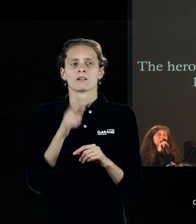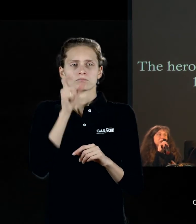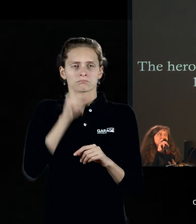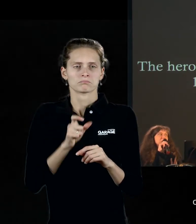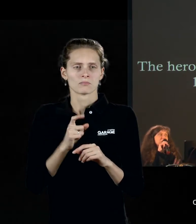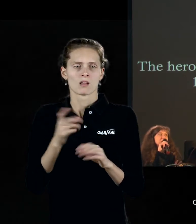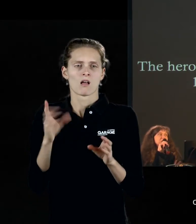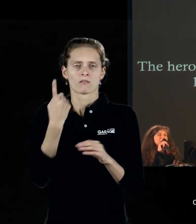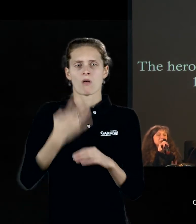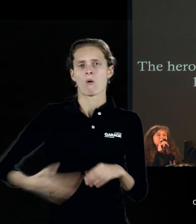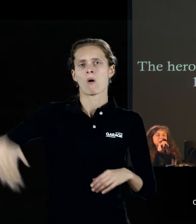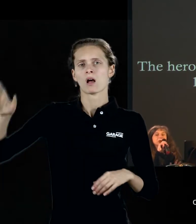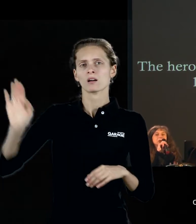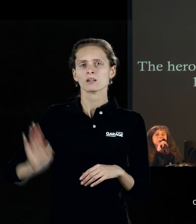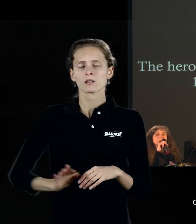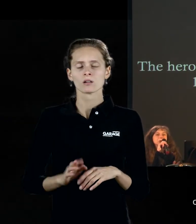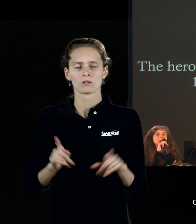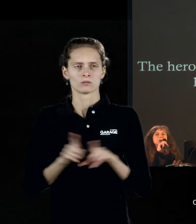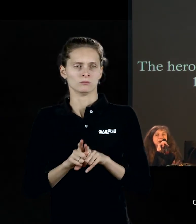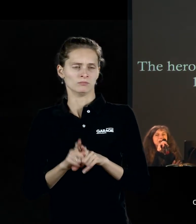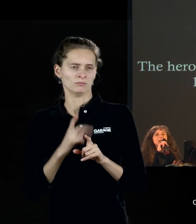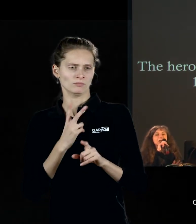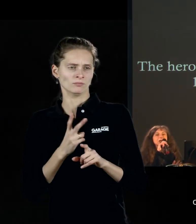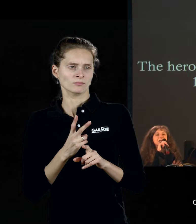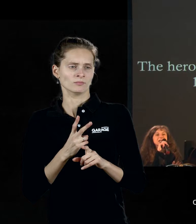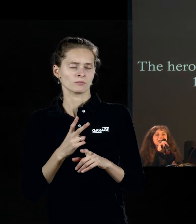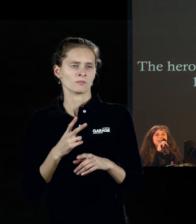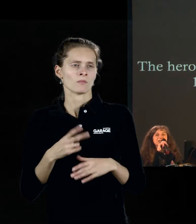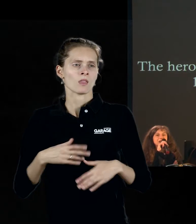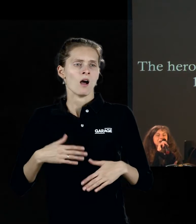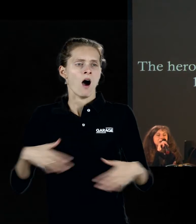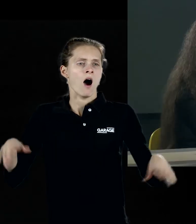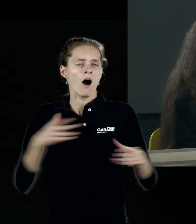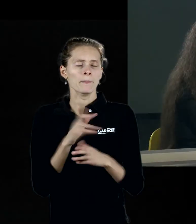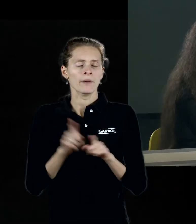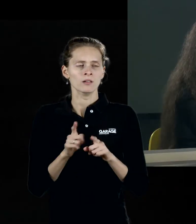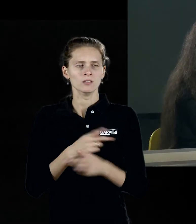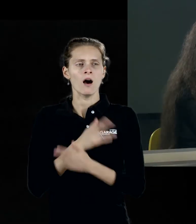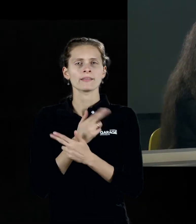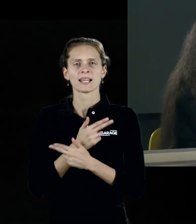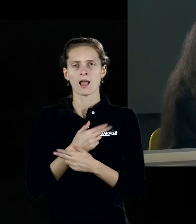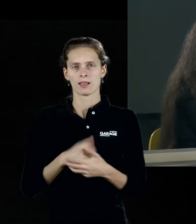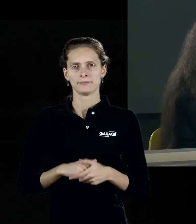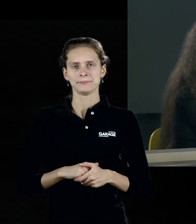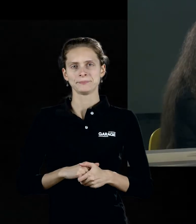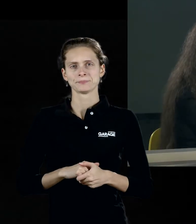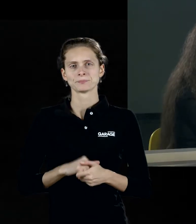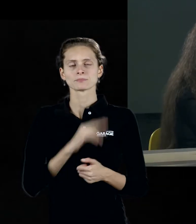существа, гротескные, беспомощный ангел. И ангел, к которому Клея вернется,